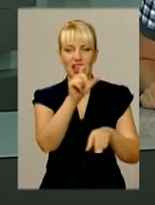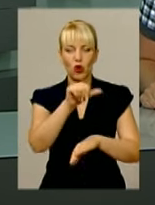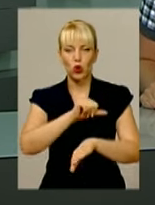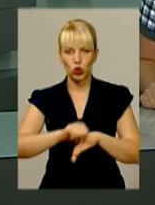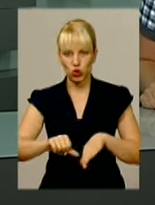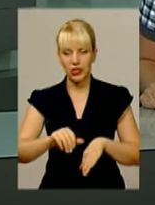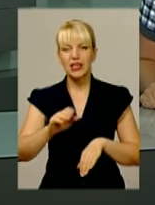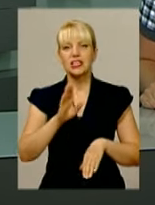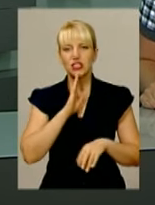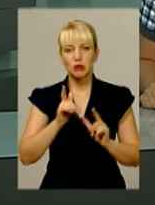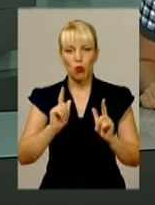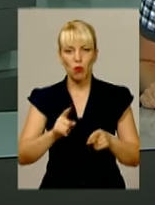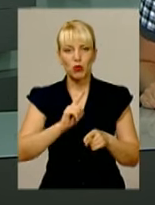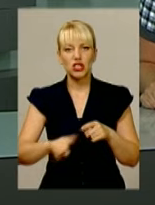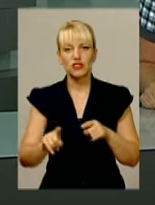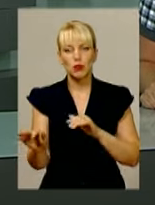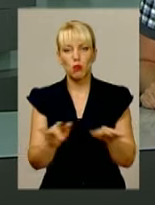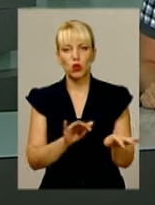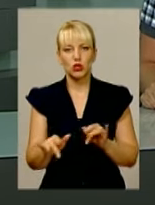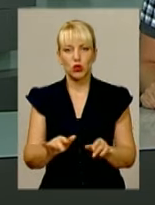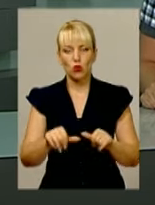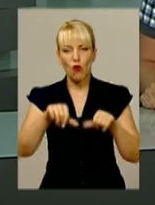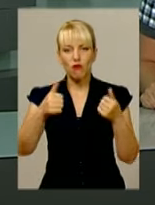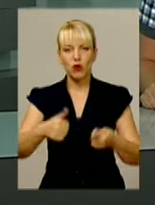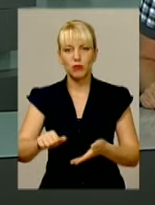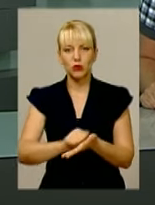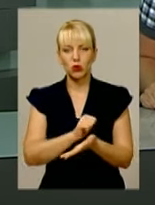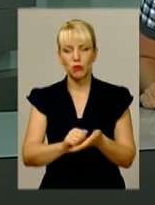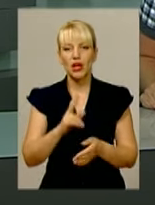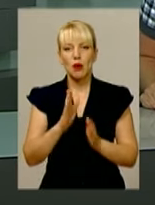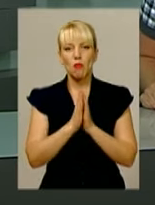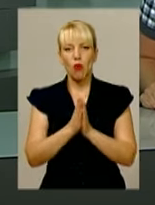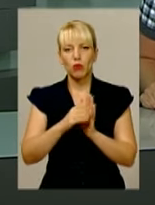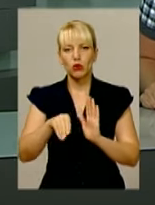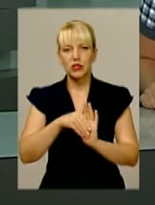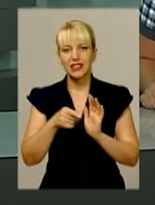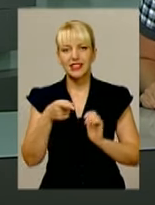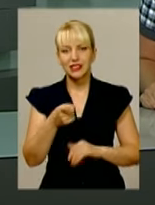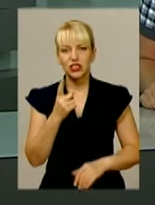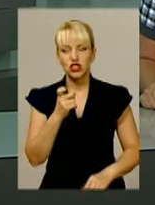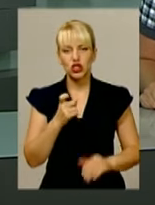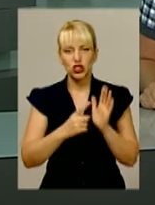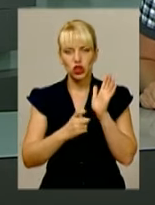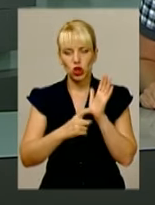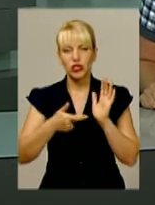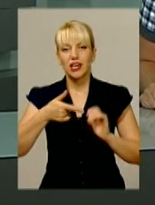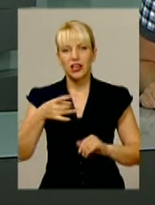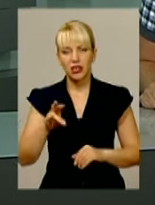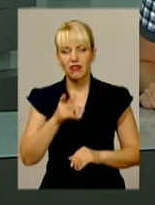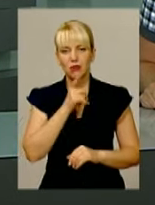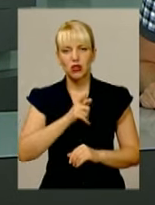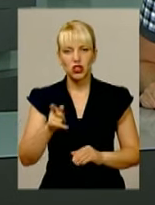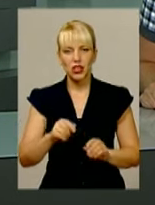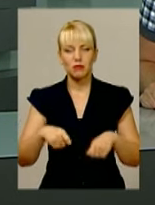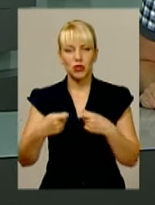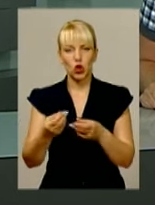погодилася пришвидшити процедуру оформлення документа, але за таку послугу попросила 1600 гривень. Під час передачі грошей жінку викрили